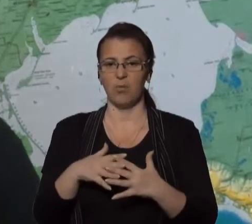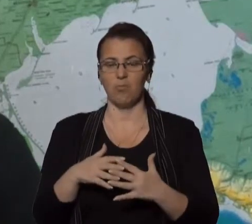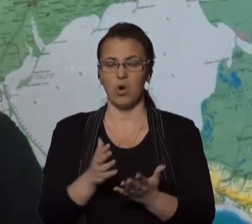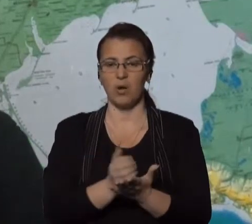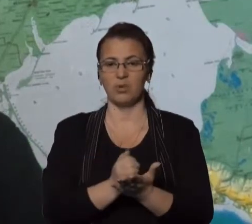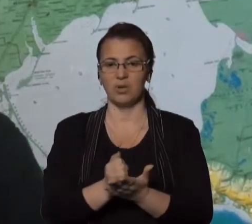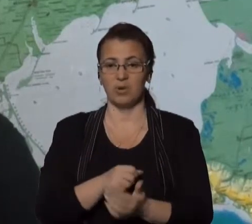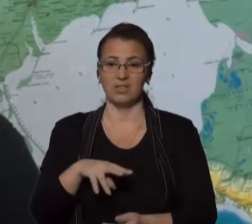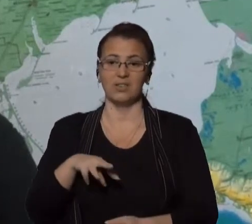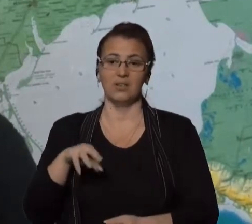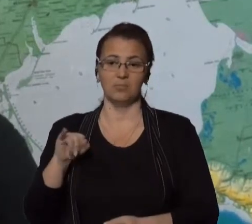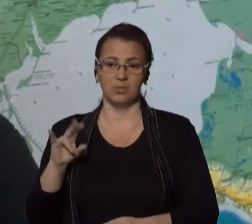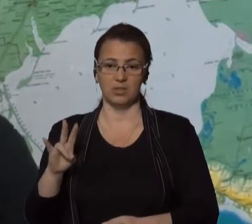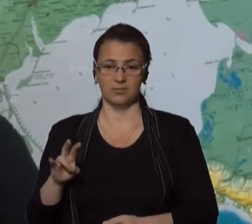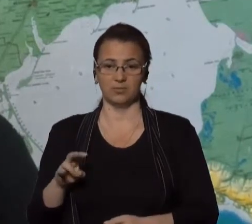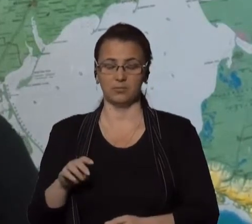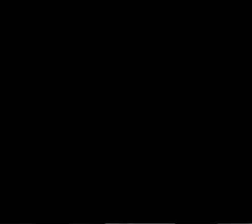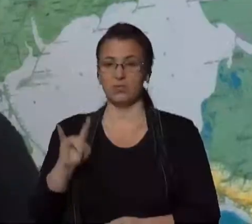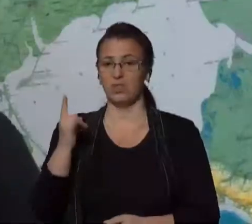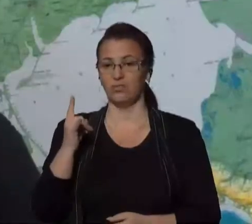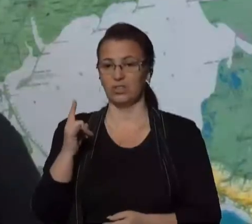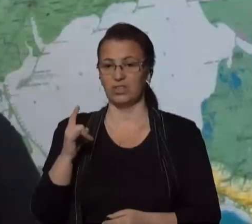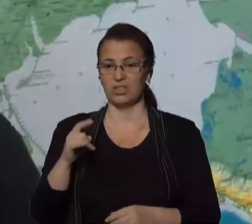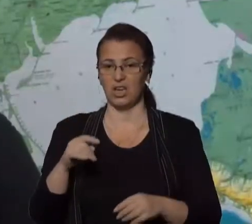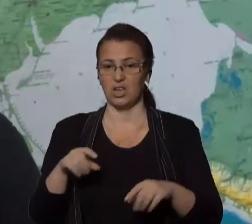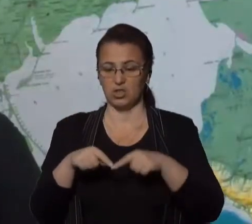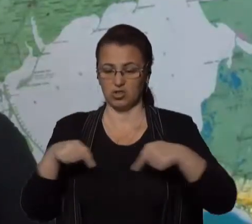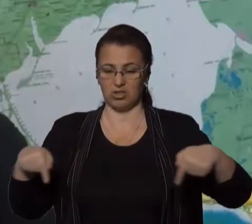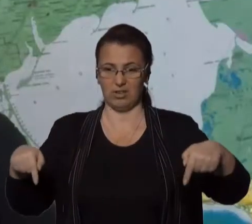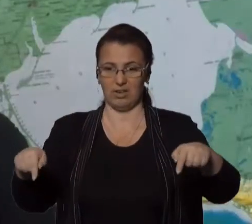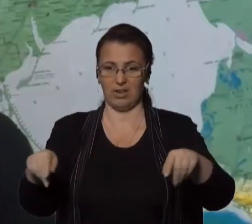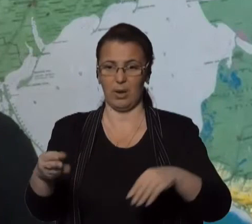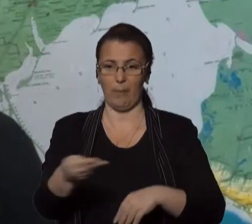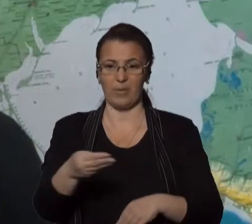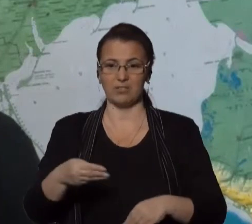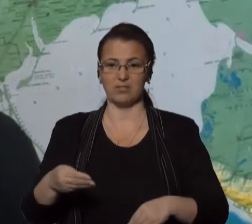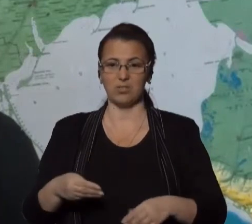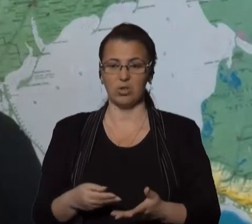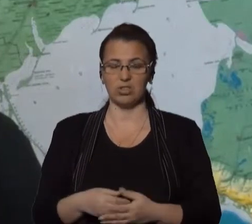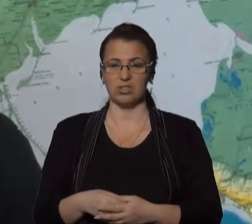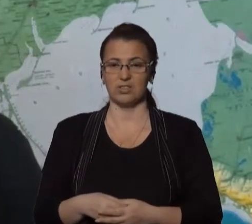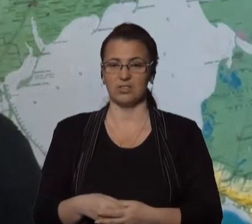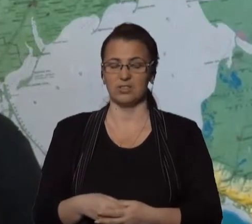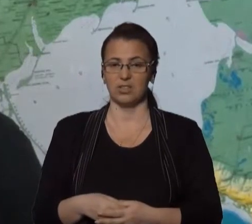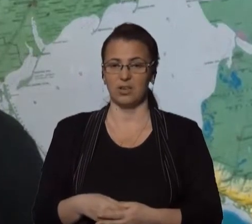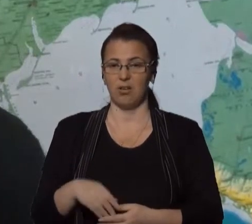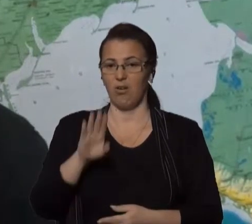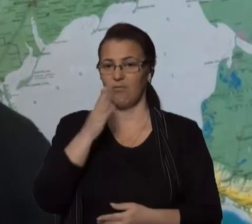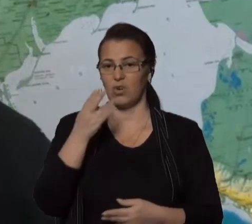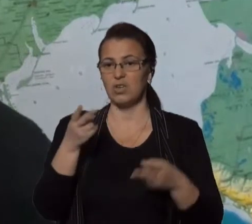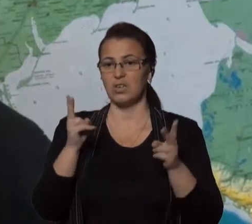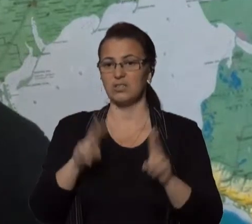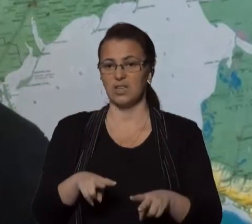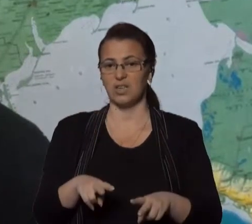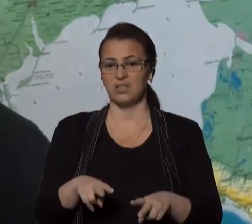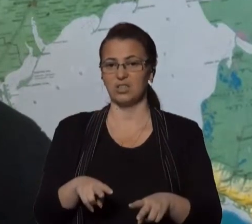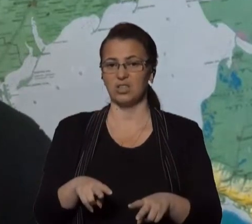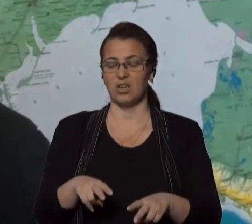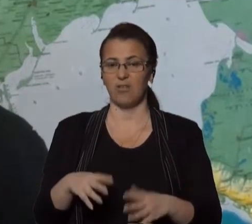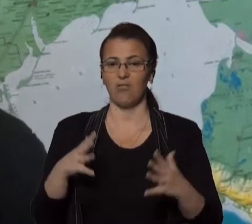зокрема мін, в дитячих пісочнях. Ми неодноразово стикалися з тим, що ворог залишав відповідні